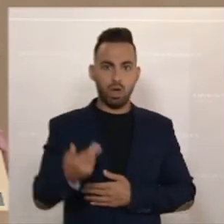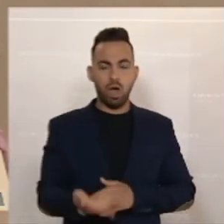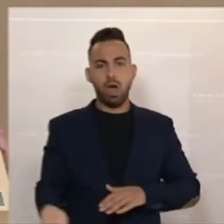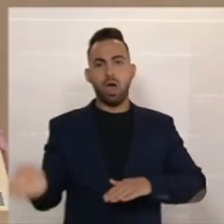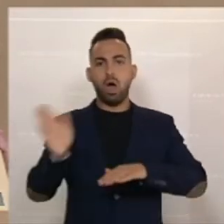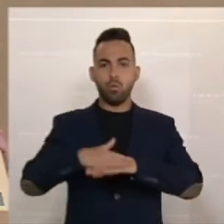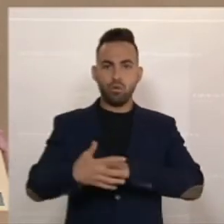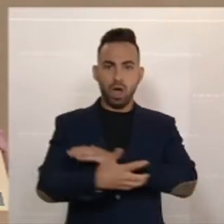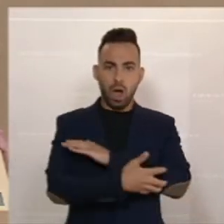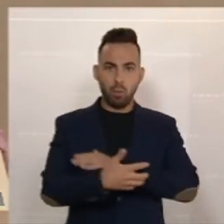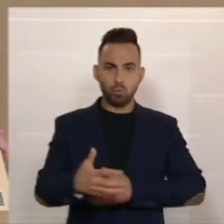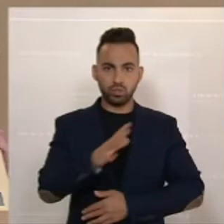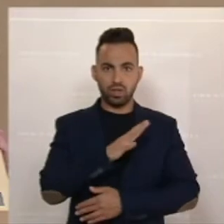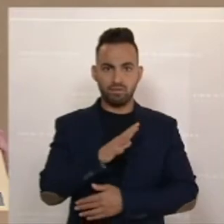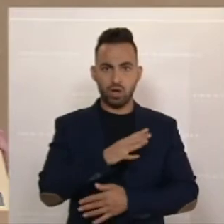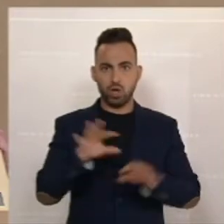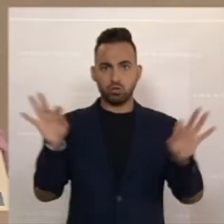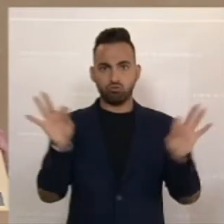Armutsgefährdung.